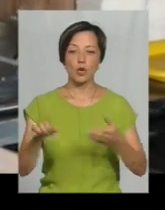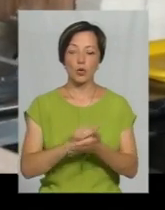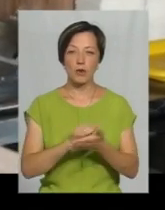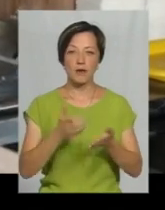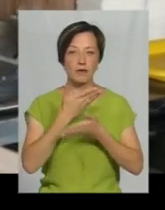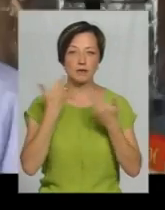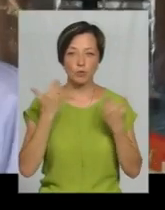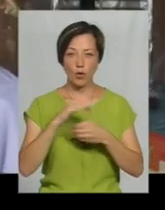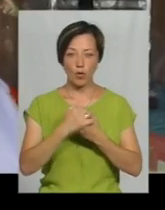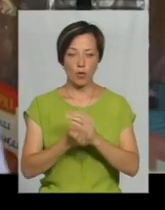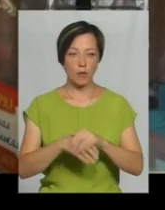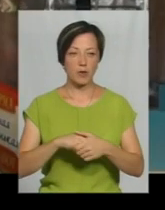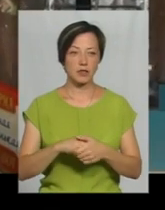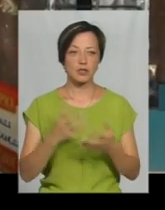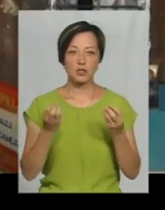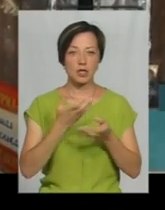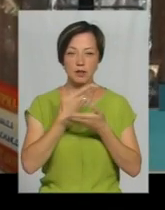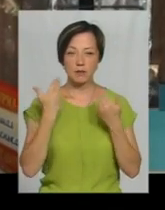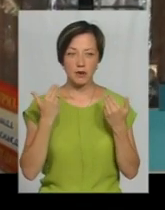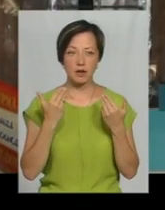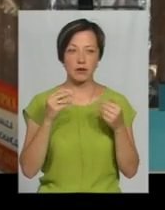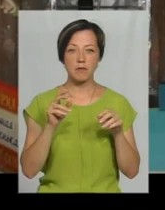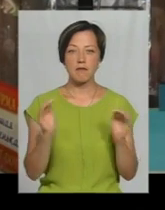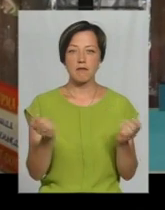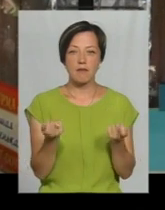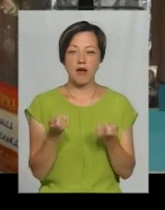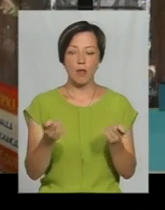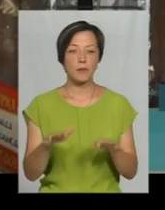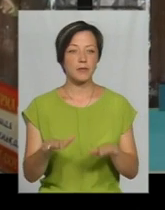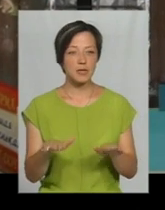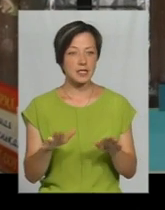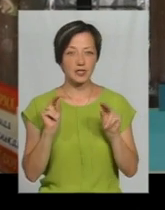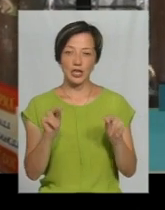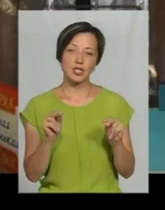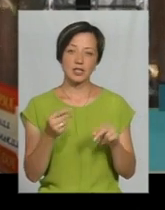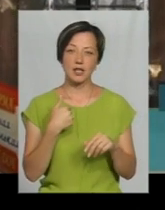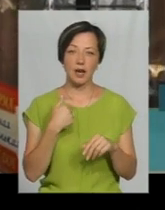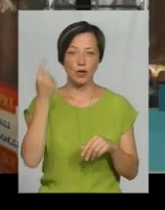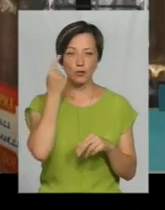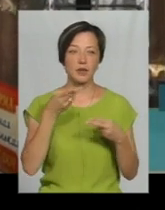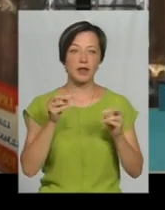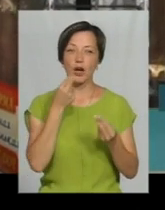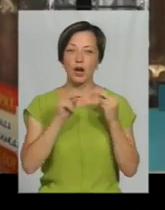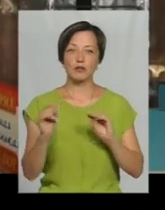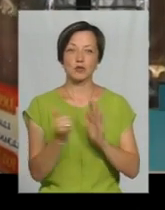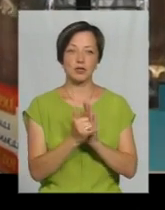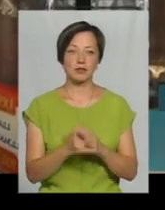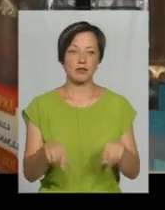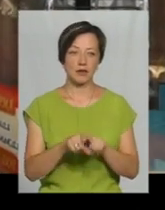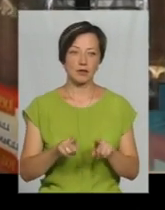відсутній рукомейник. Ще не запаслися, чесно, в мене тут мало місця, я думаю, де його краще поставити.